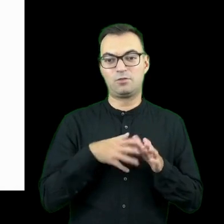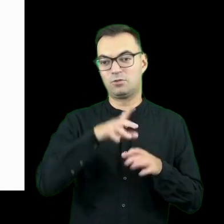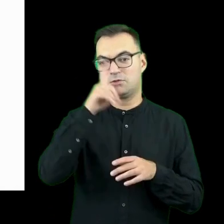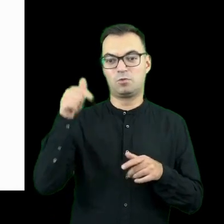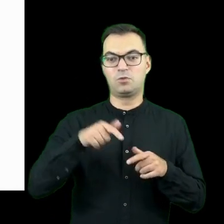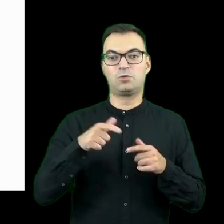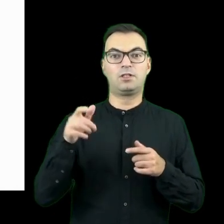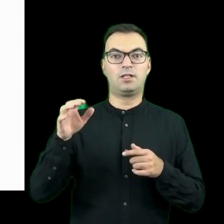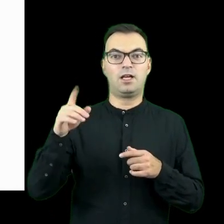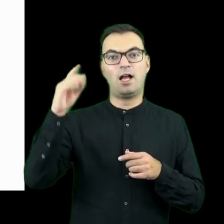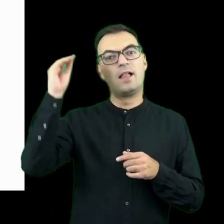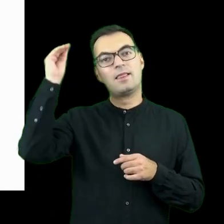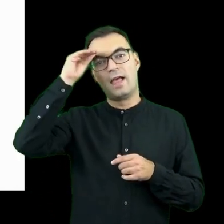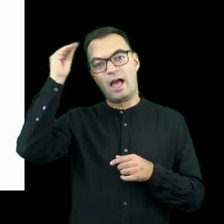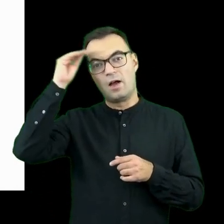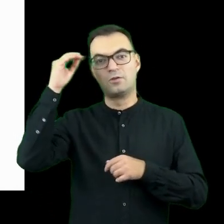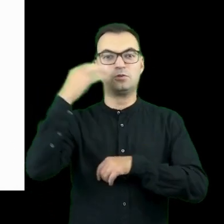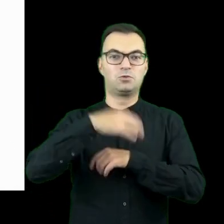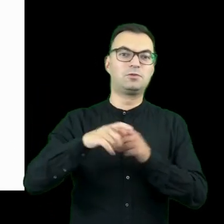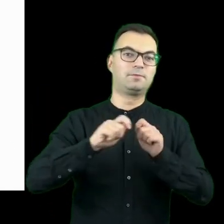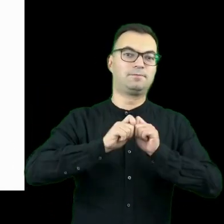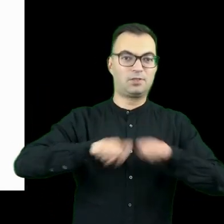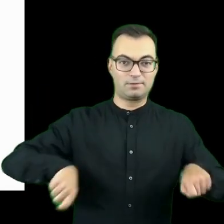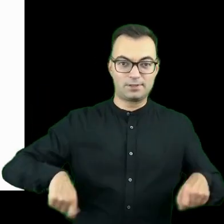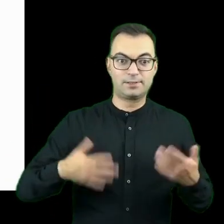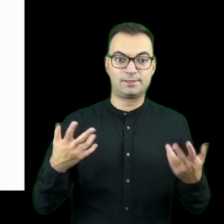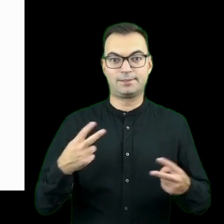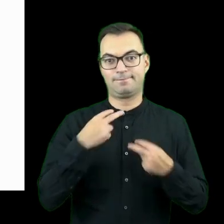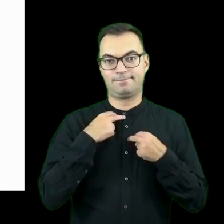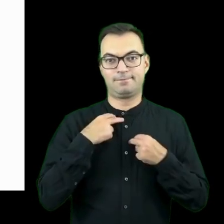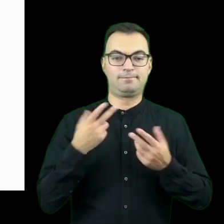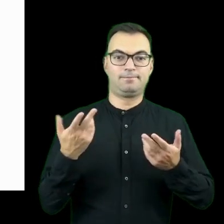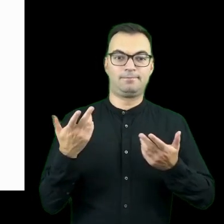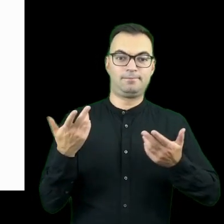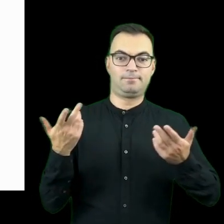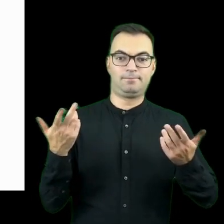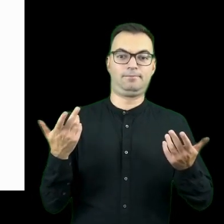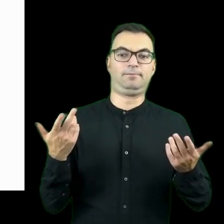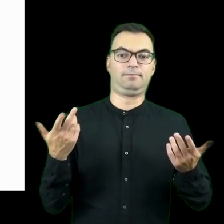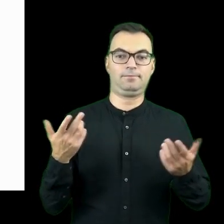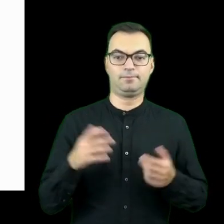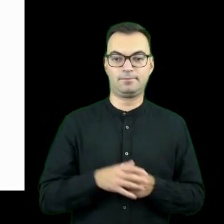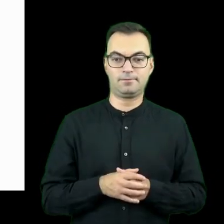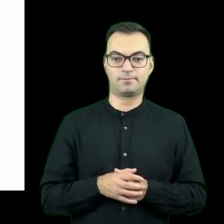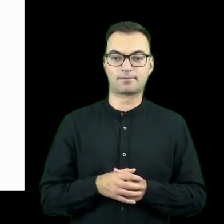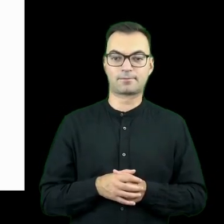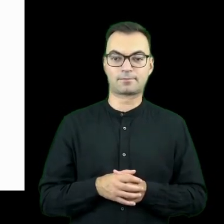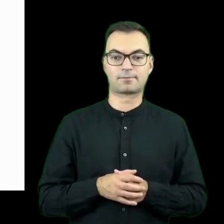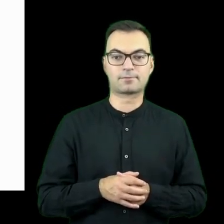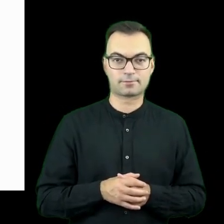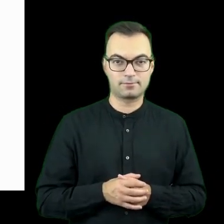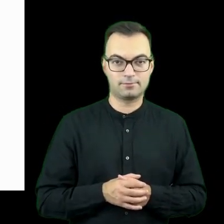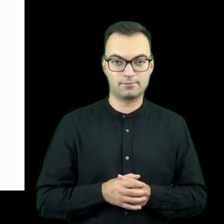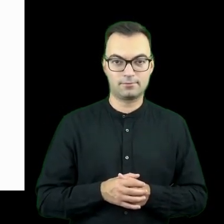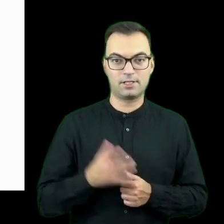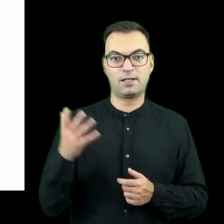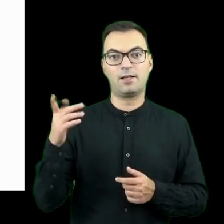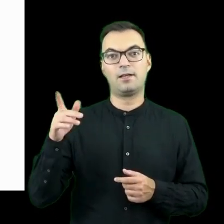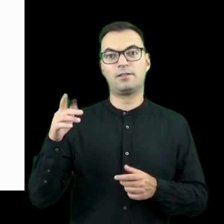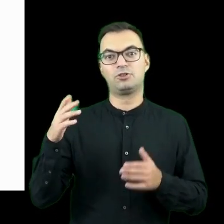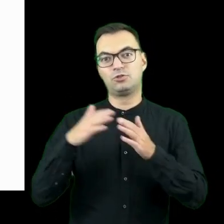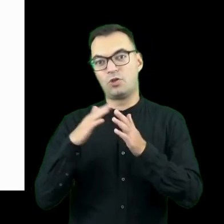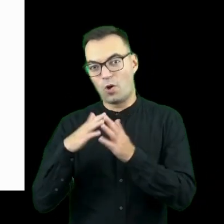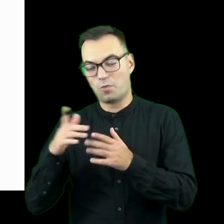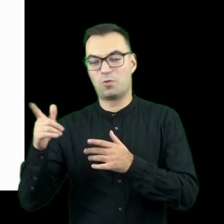było zmuszonych do przerwania swojej edukacji i właściwie zostało wyrzucone zarówno ze swojego miejsca